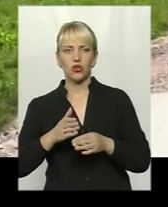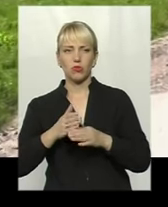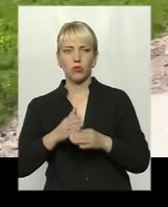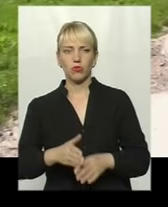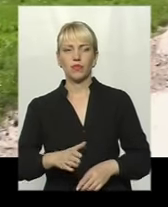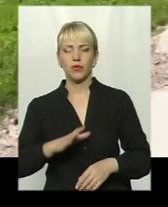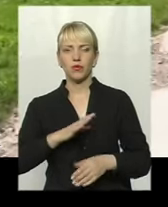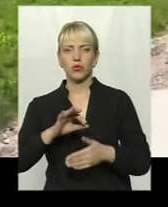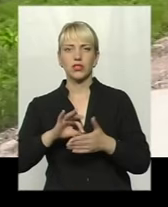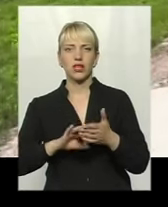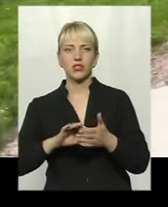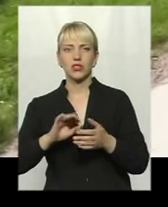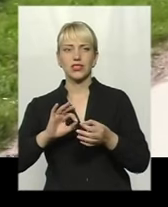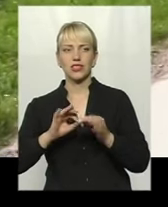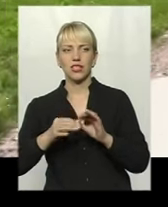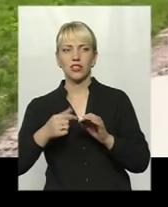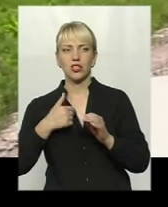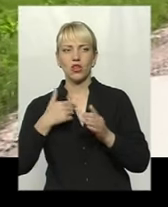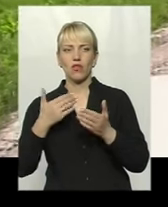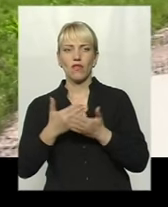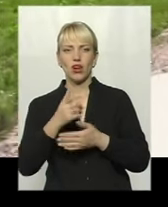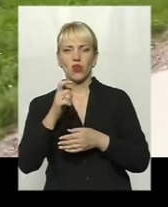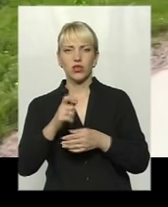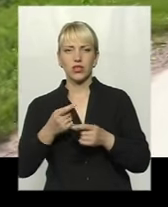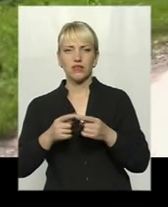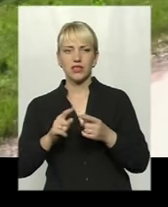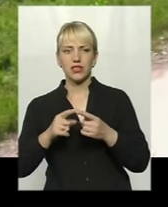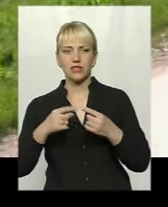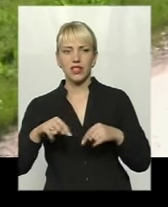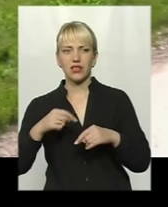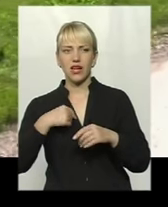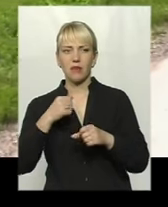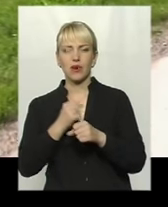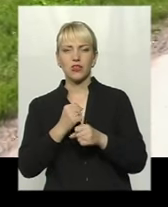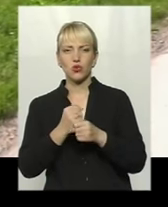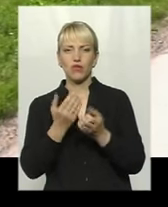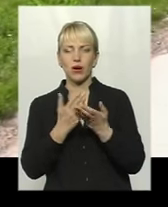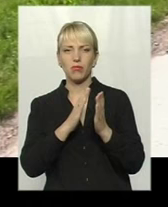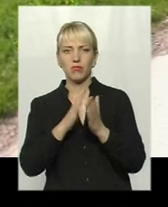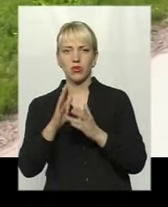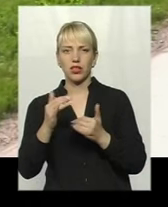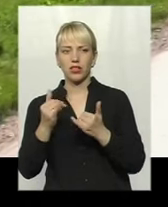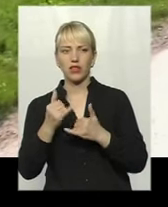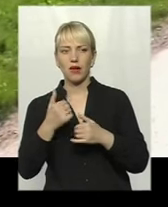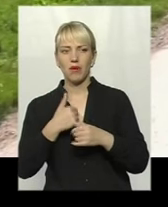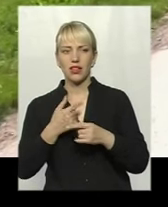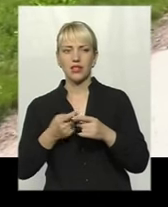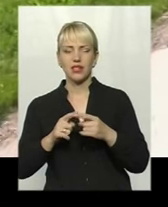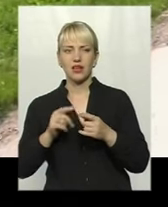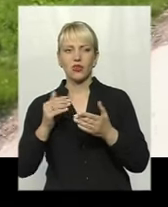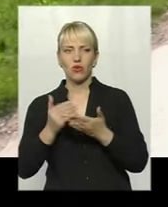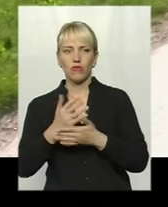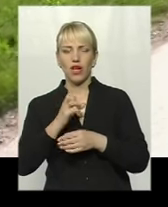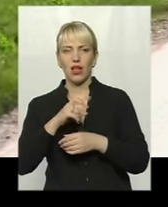дуже складно, бо я людина нова в цій сфері, я працювала бібліотекарем, для мене це нове. Але